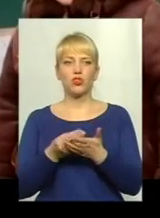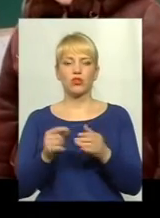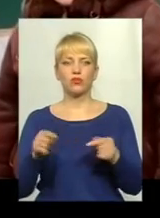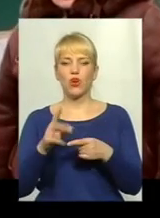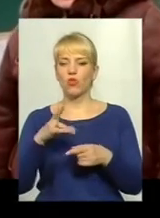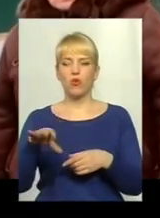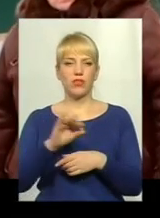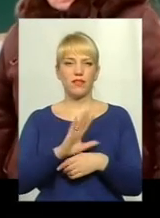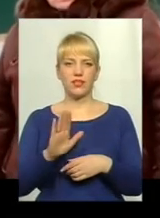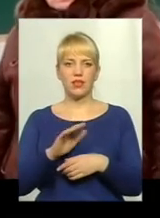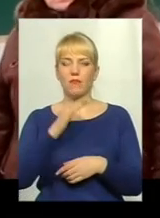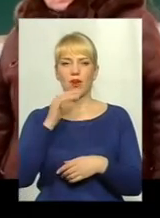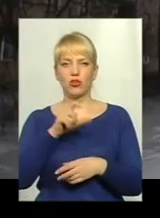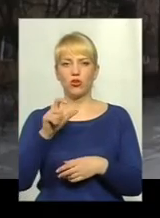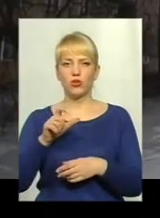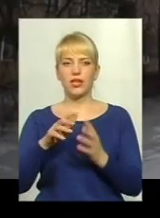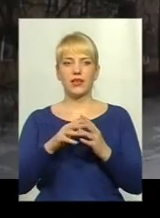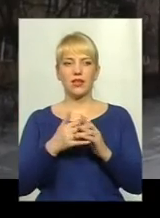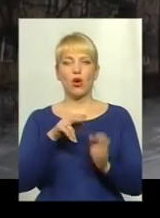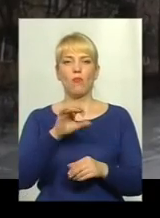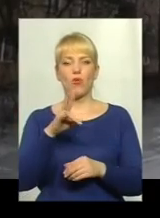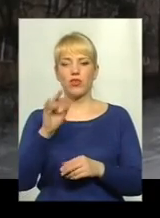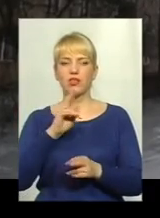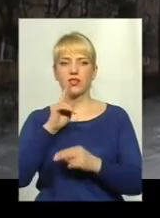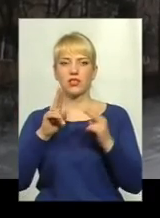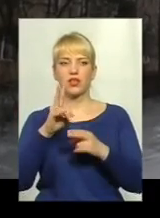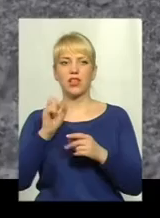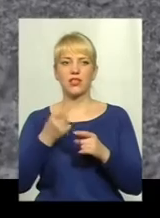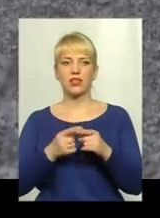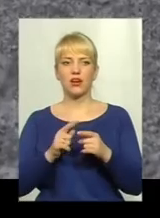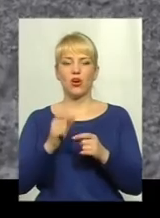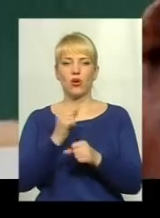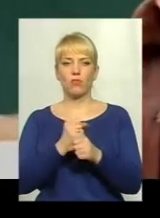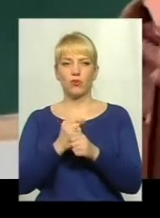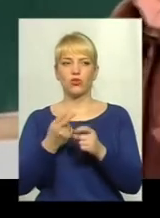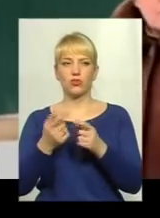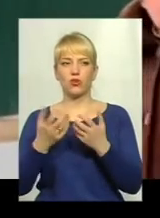жителів Пунінки неодноразово зверталися зі скаргами на роботу цього оснащення.